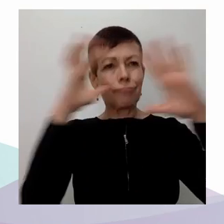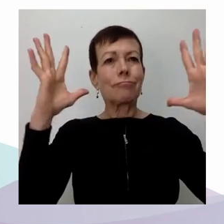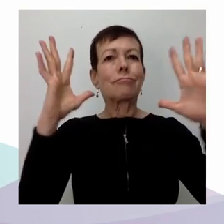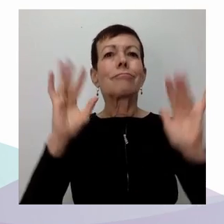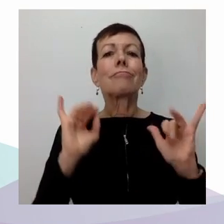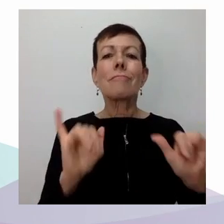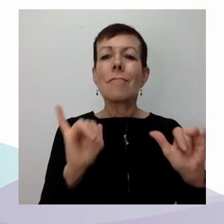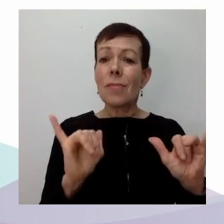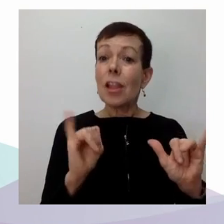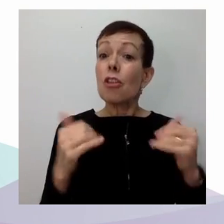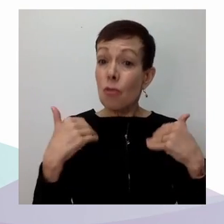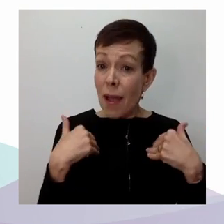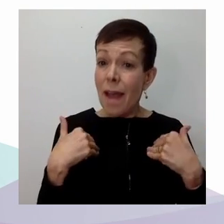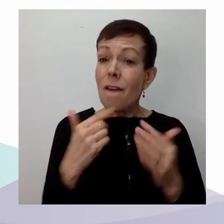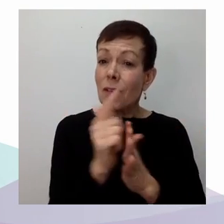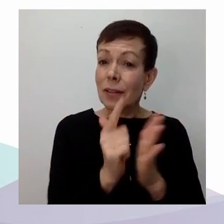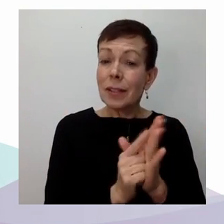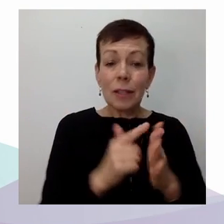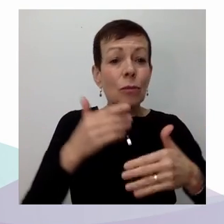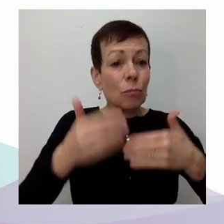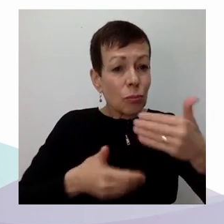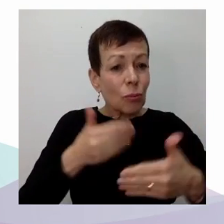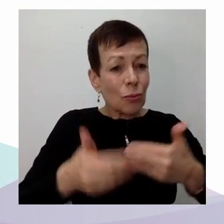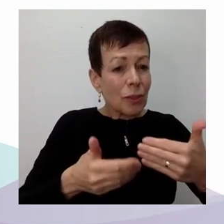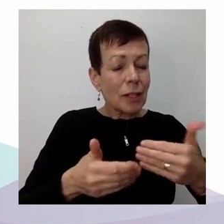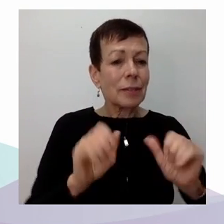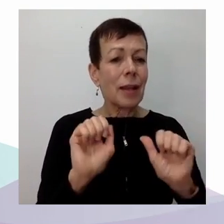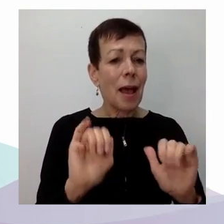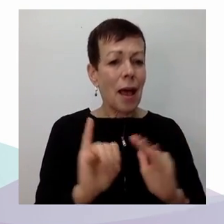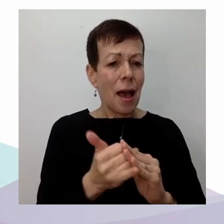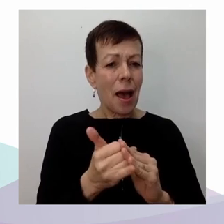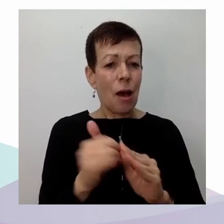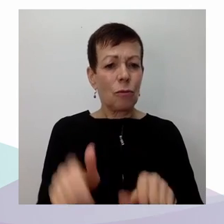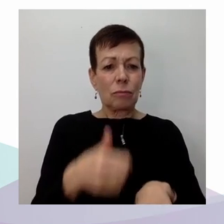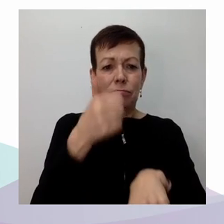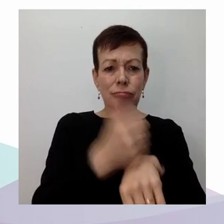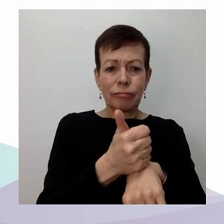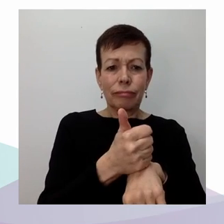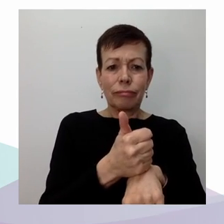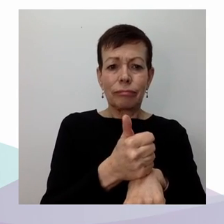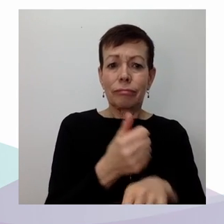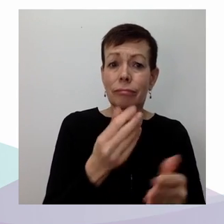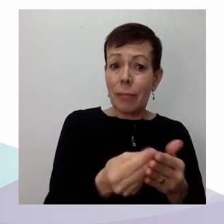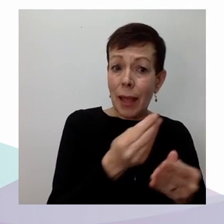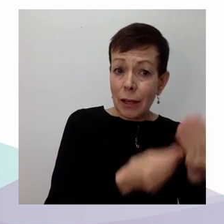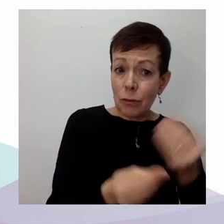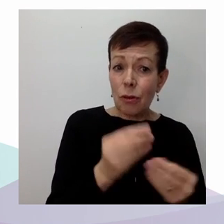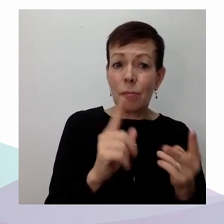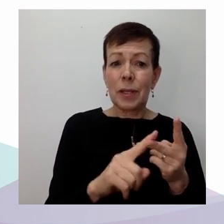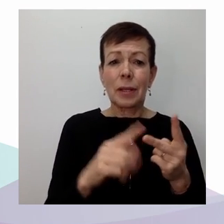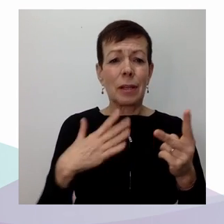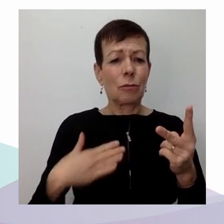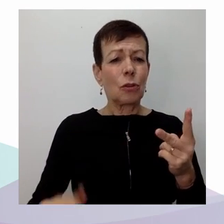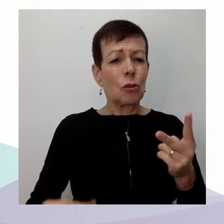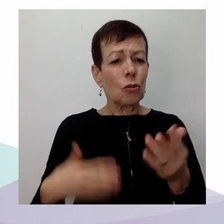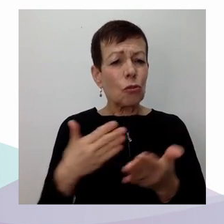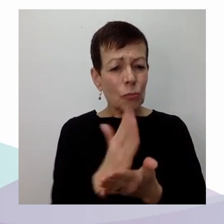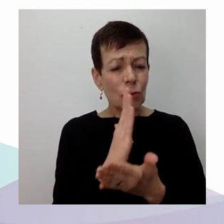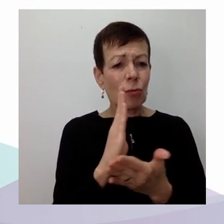et sociaux dans l'arène judiciaire. Il y a différents pays aussi, comme